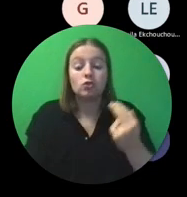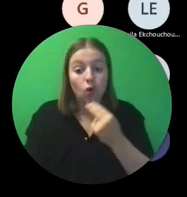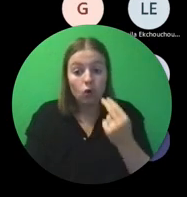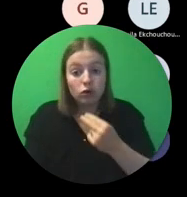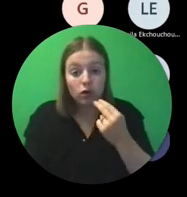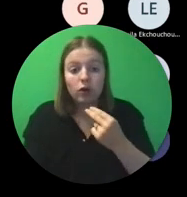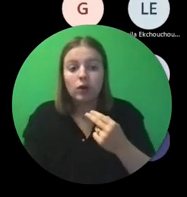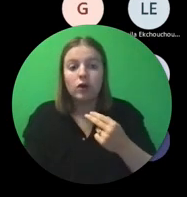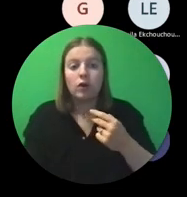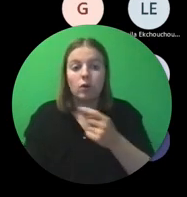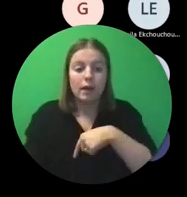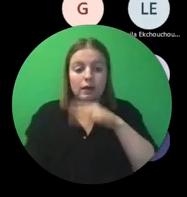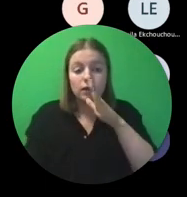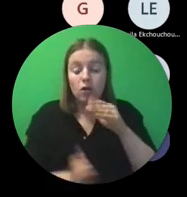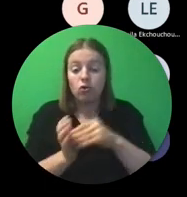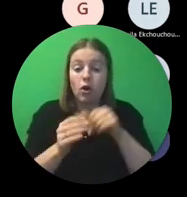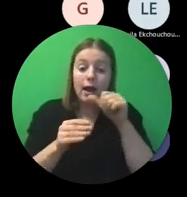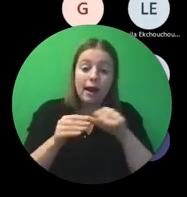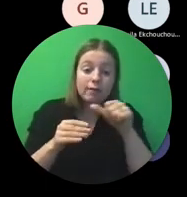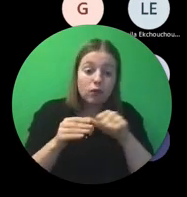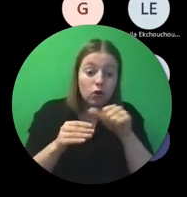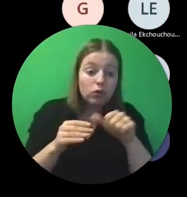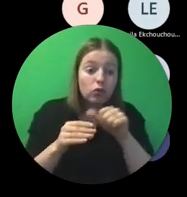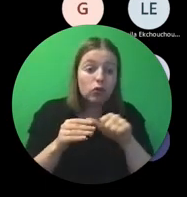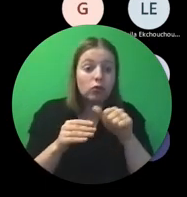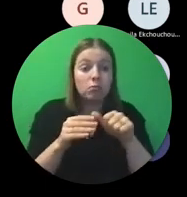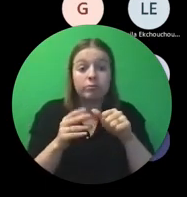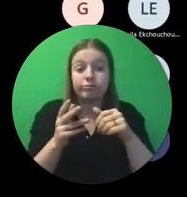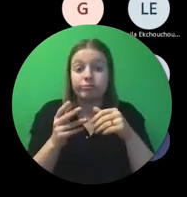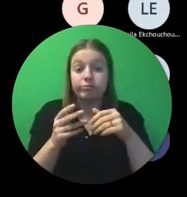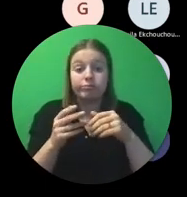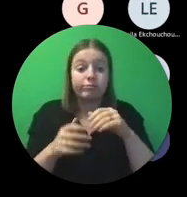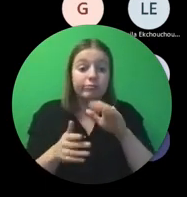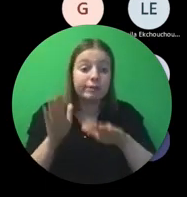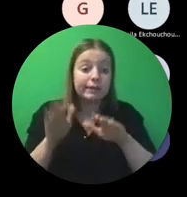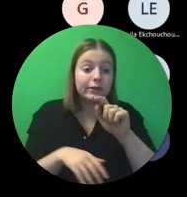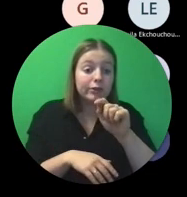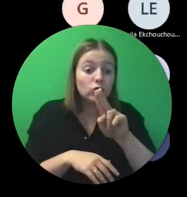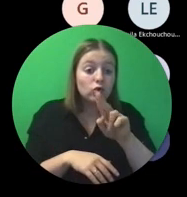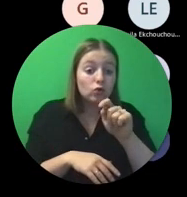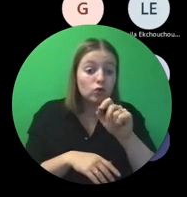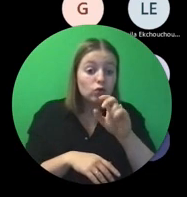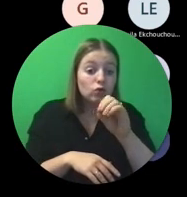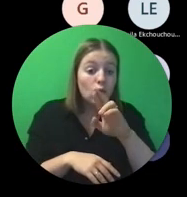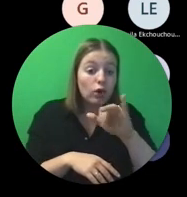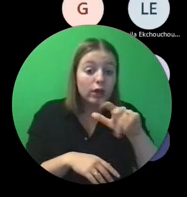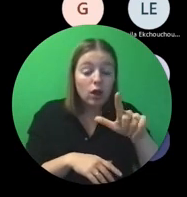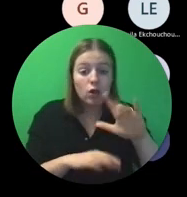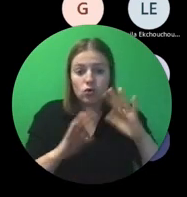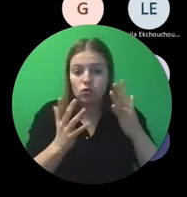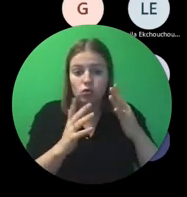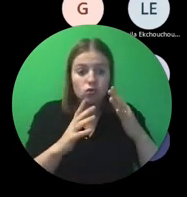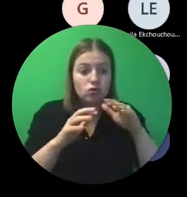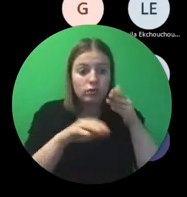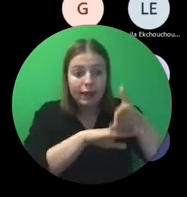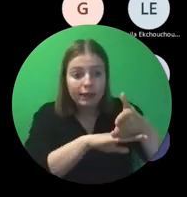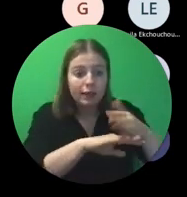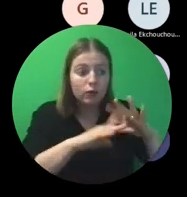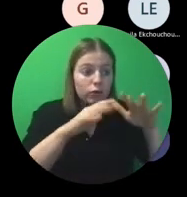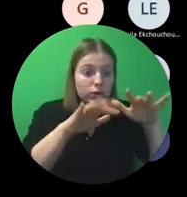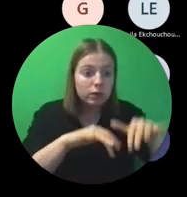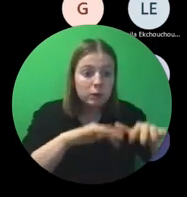zover nodig, gaan we dat wel aanvullen met een tutorial misschien van hoe geraak je daarin of meer. Dat gaan we moeten zien.